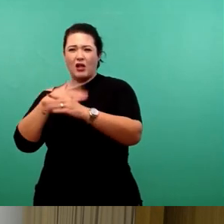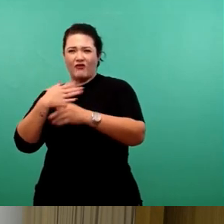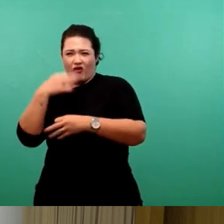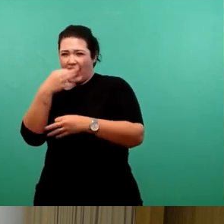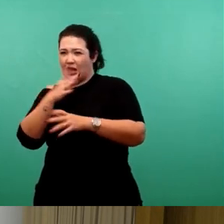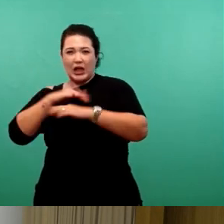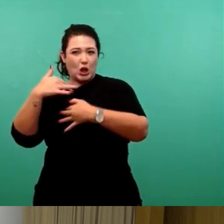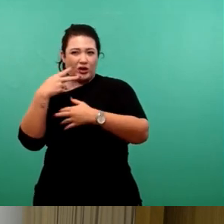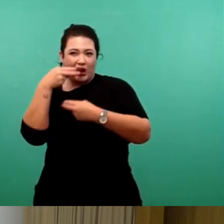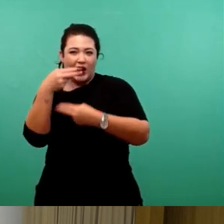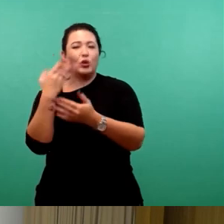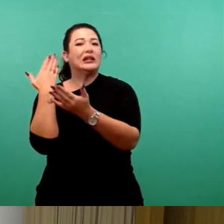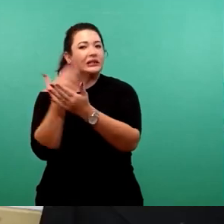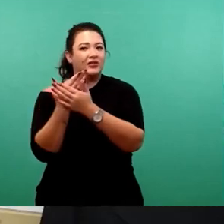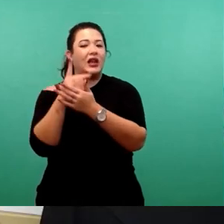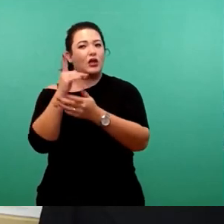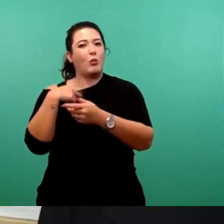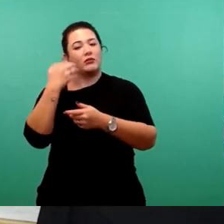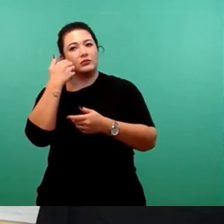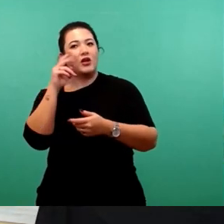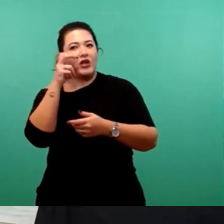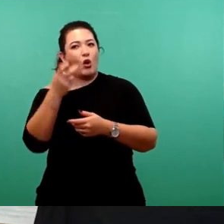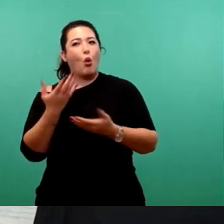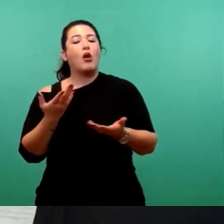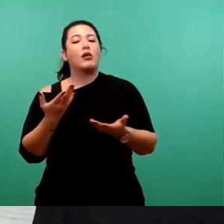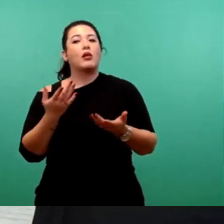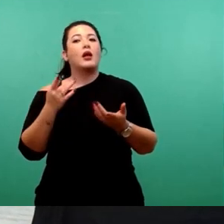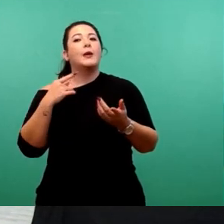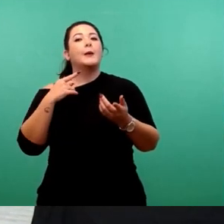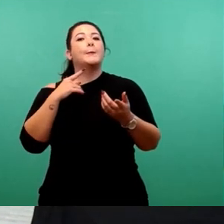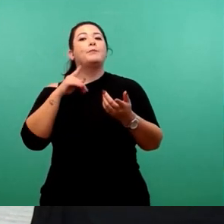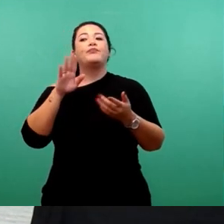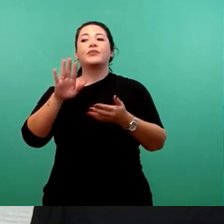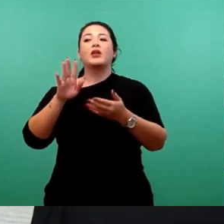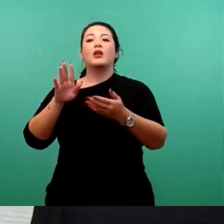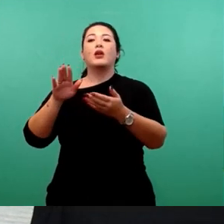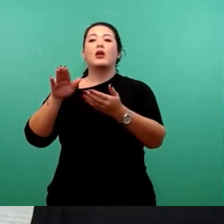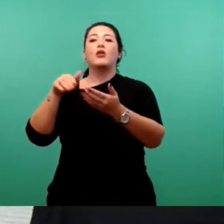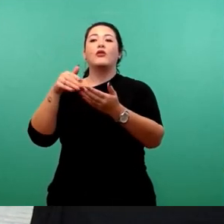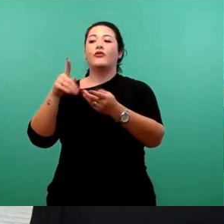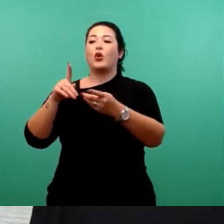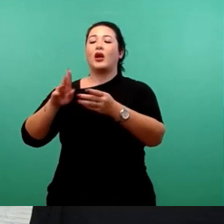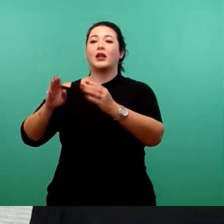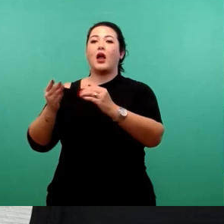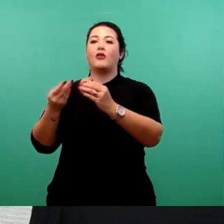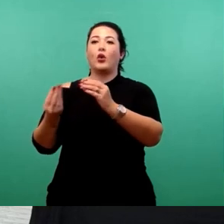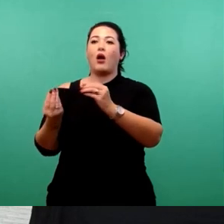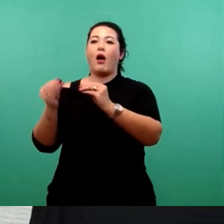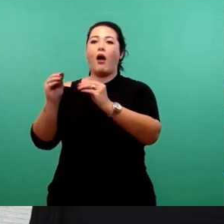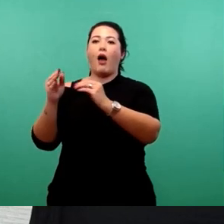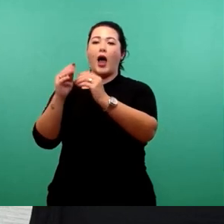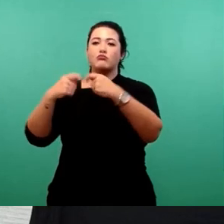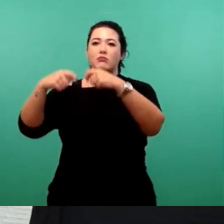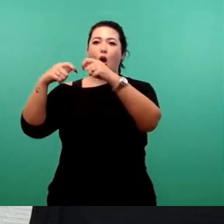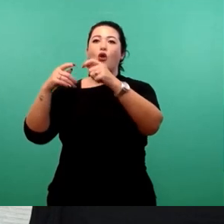würde ich den nochmal wiederholen. Wann wird uns die Vorlage zum Anbau am Ordnungsrathaus Theaterstraße,